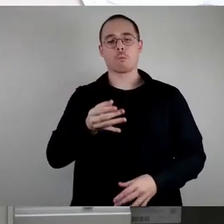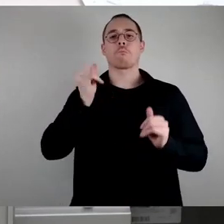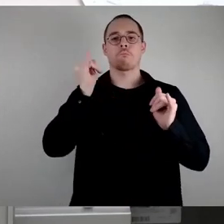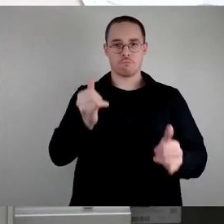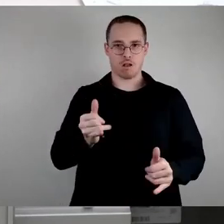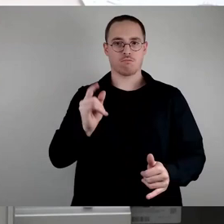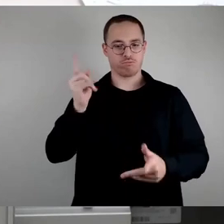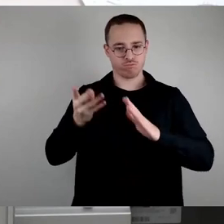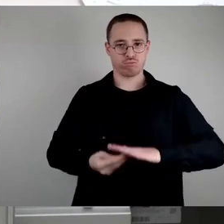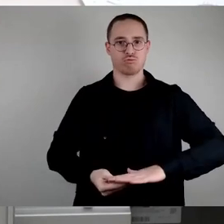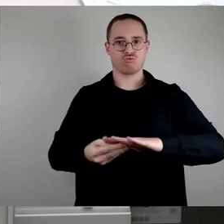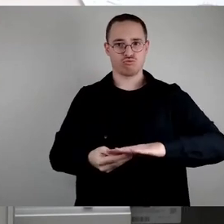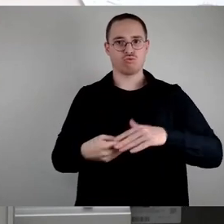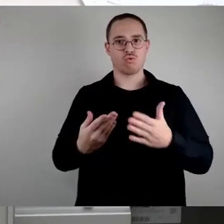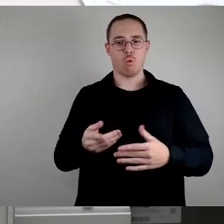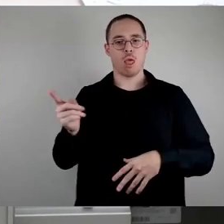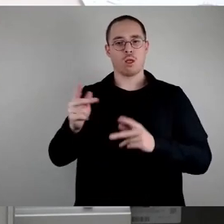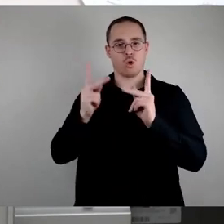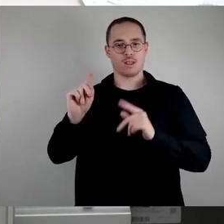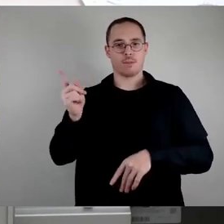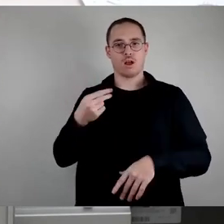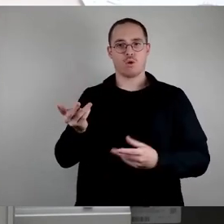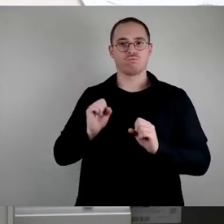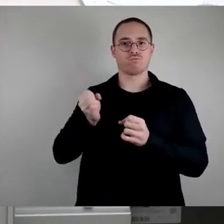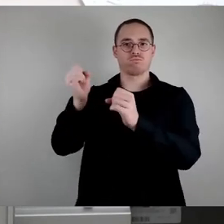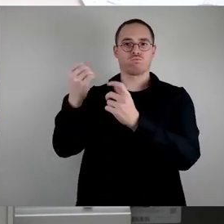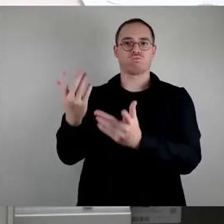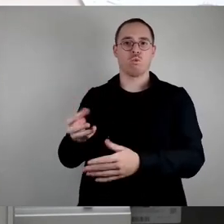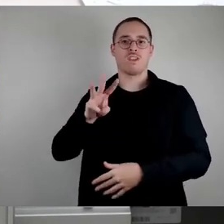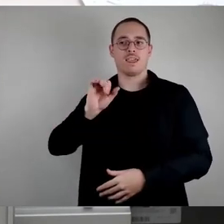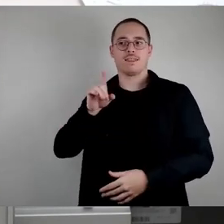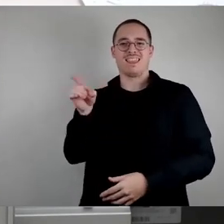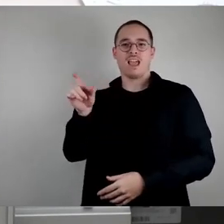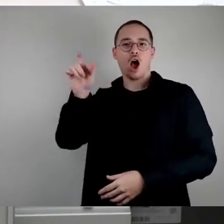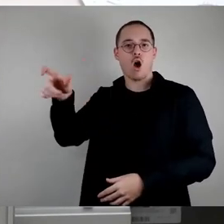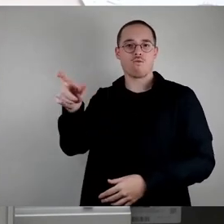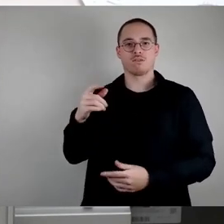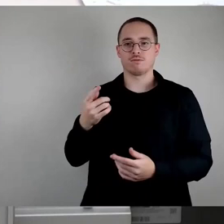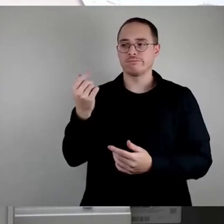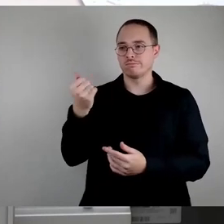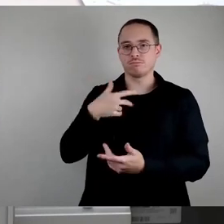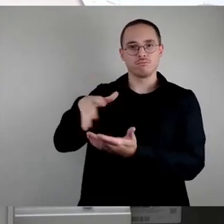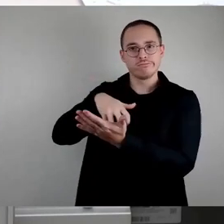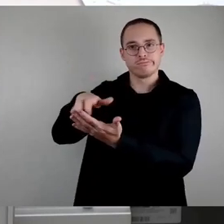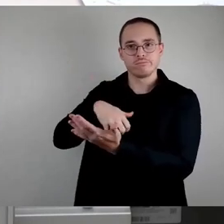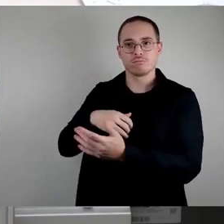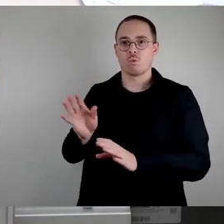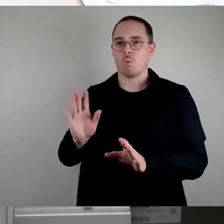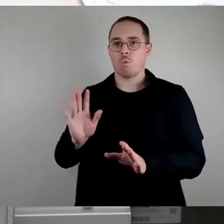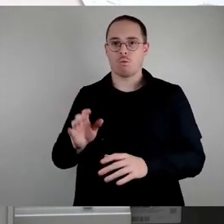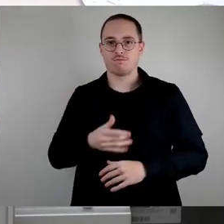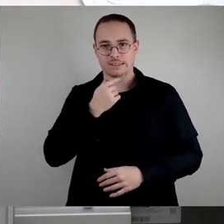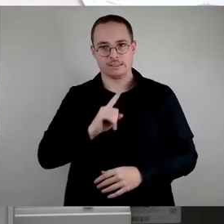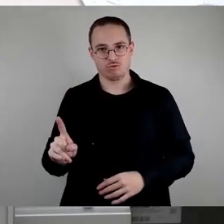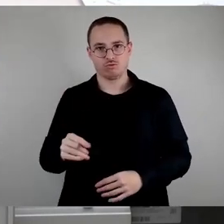für ein Konzept einen kleinen Beitrag mitleistet, dass die WED hier nicht finanziell belastet ist. Das in der Satzung abzubilden, halten wir für übertrieben